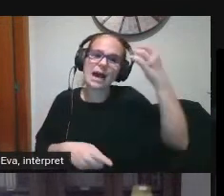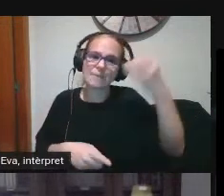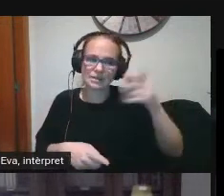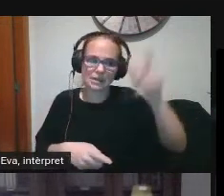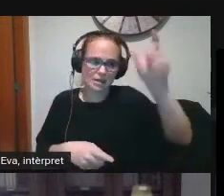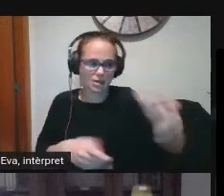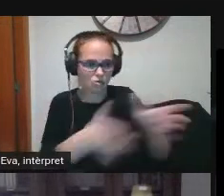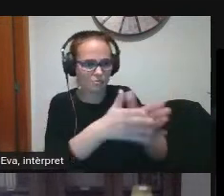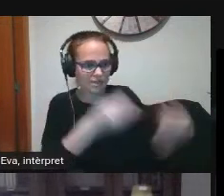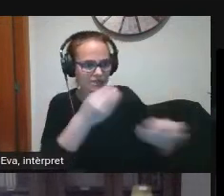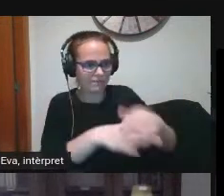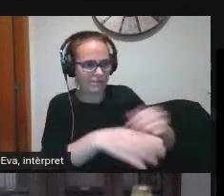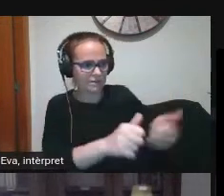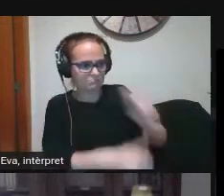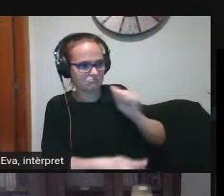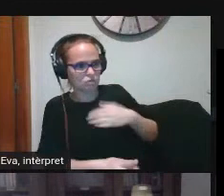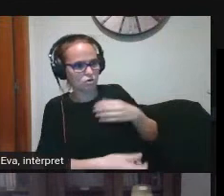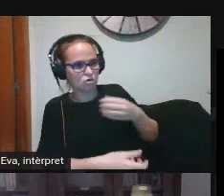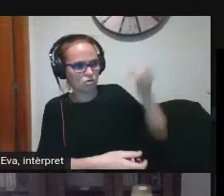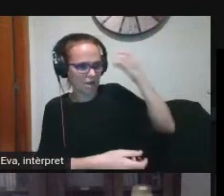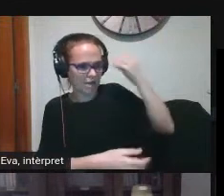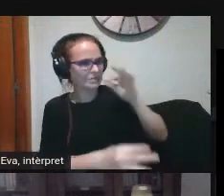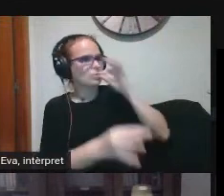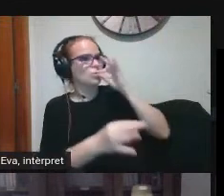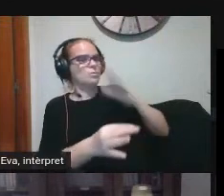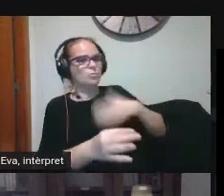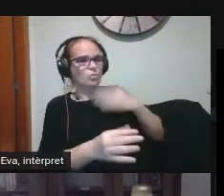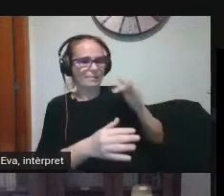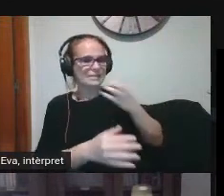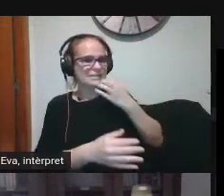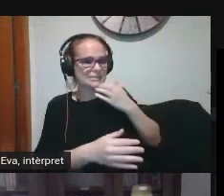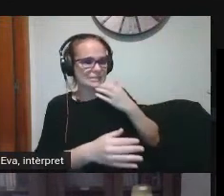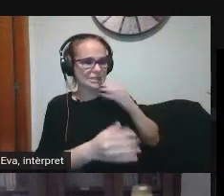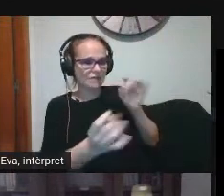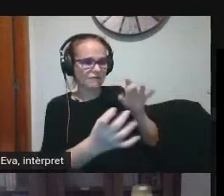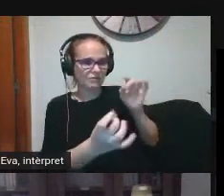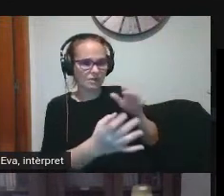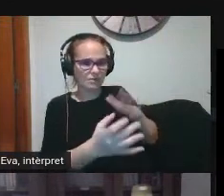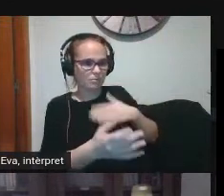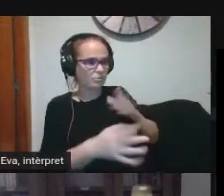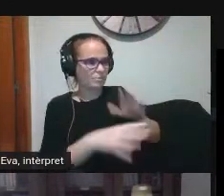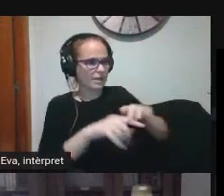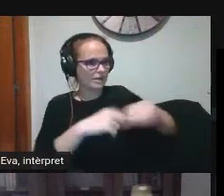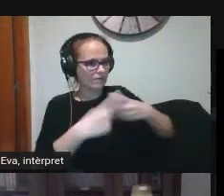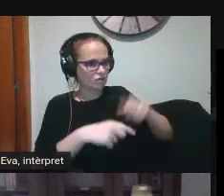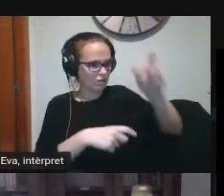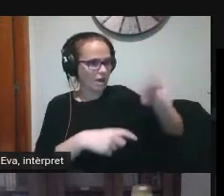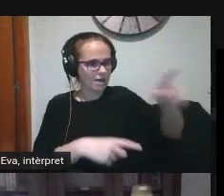perquè així aprenc d'ell i a més a més si li puc donar la meva retracció faig també